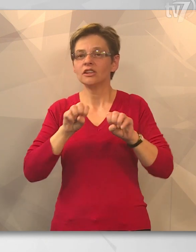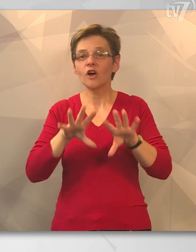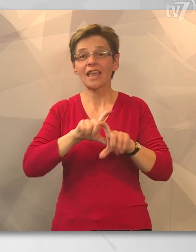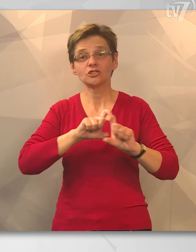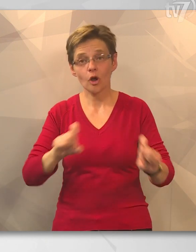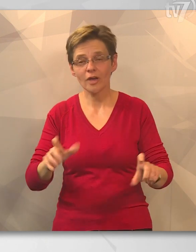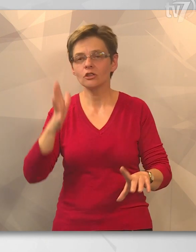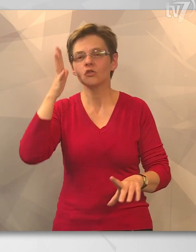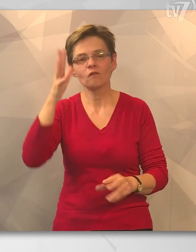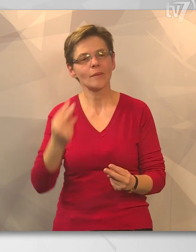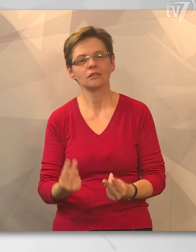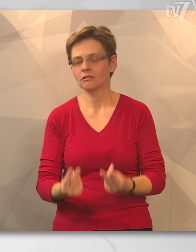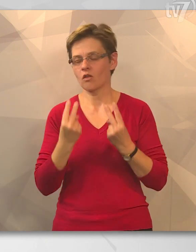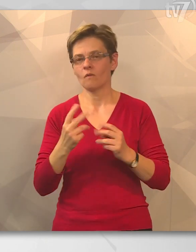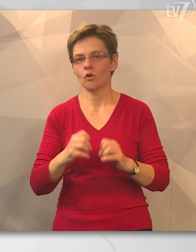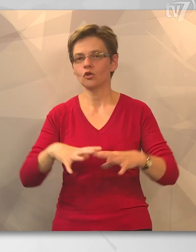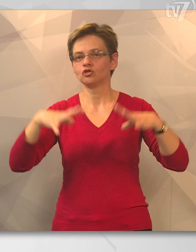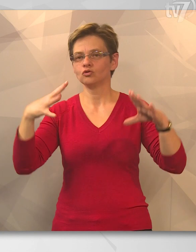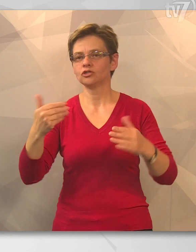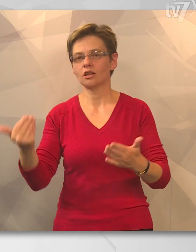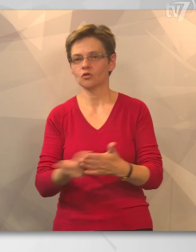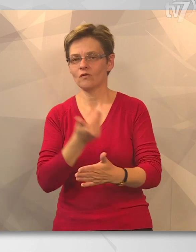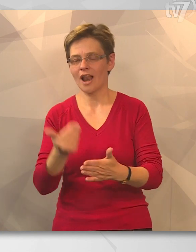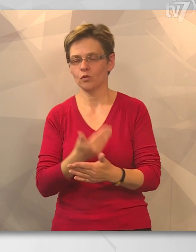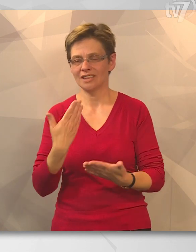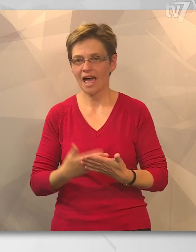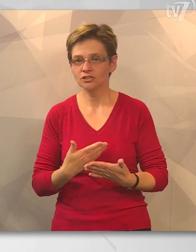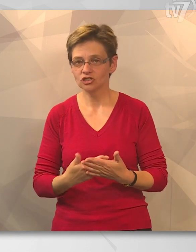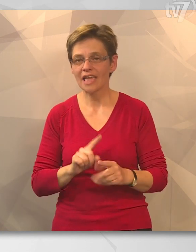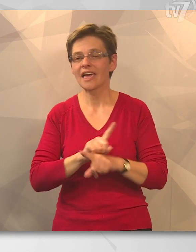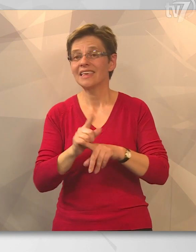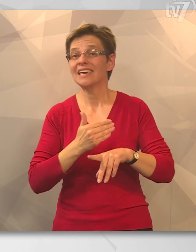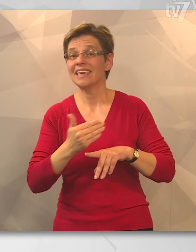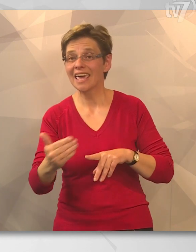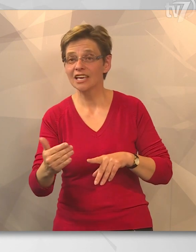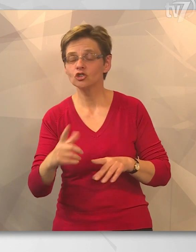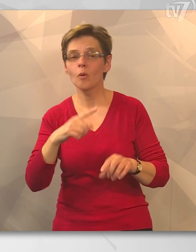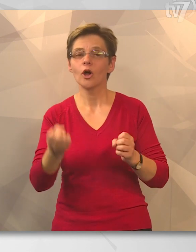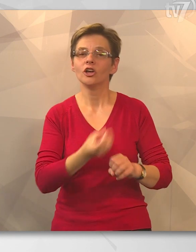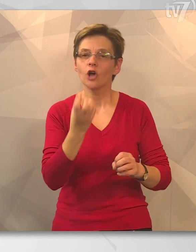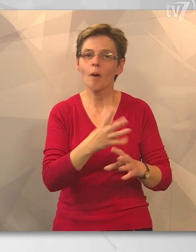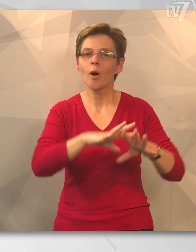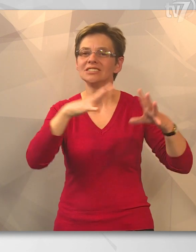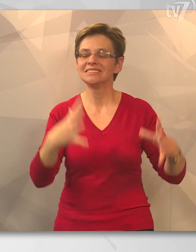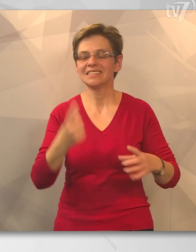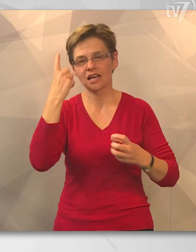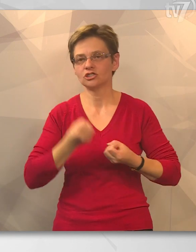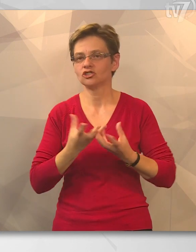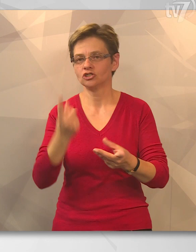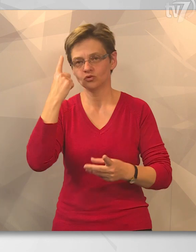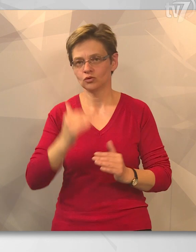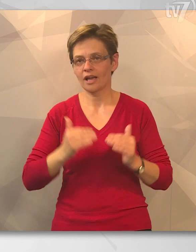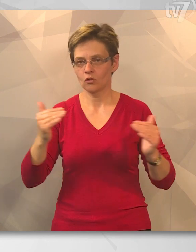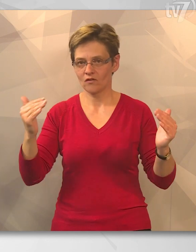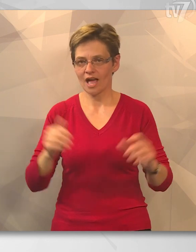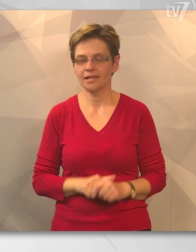hatásai miatt a jövőben elengedhetetlen a dúzzasztó korszerűsítése, amelyel a későbbiekben a kapacitását is növelhetik